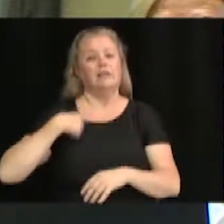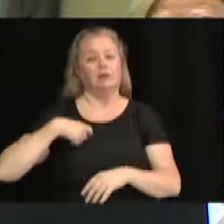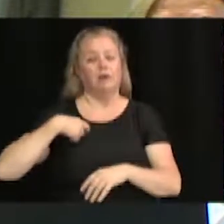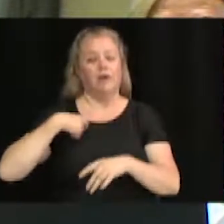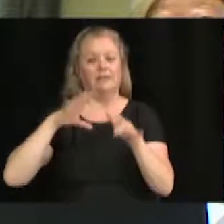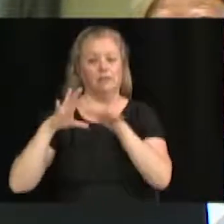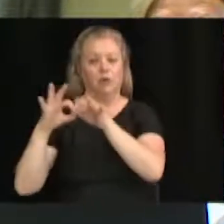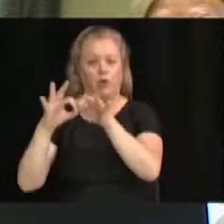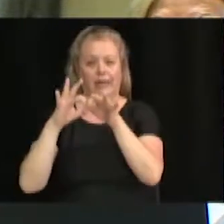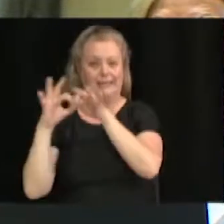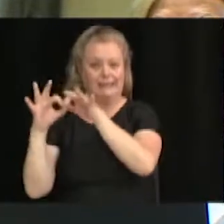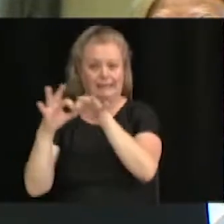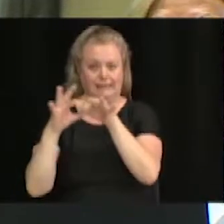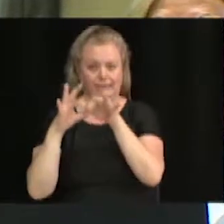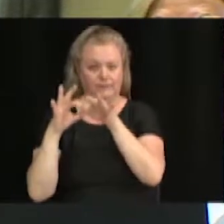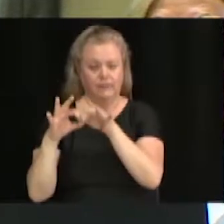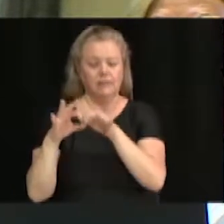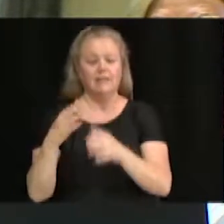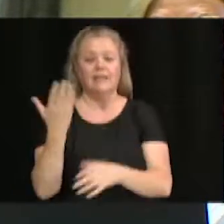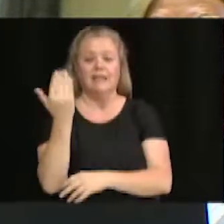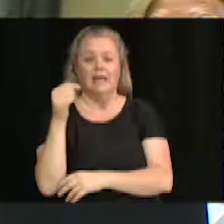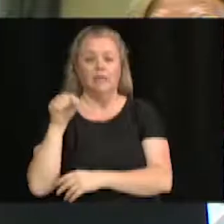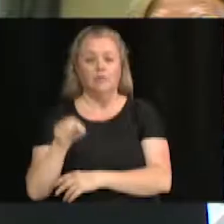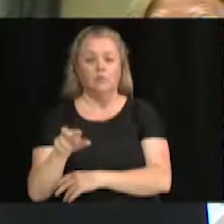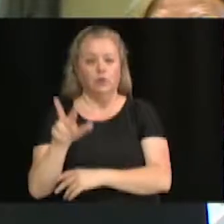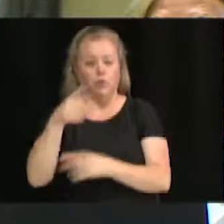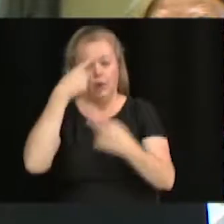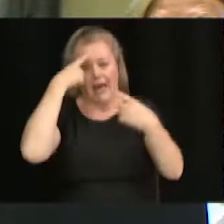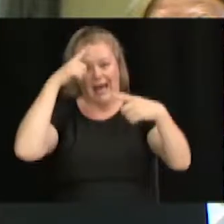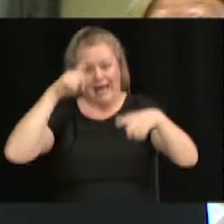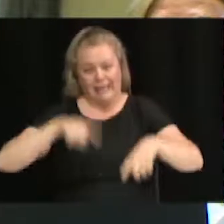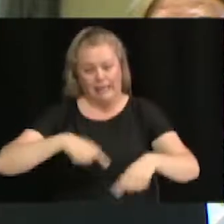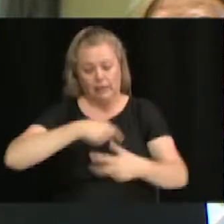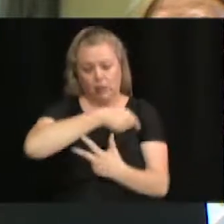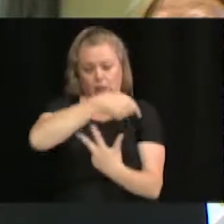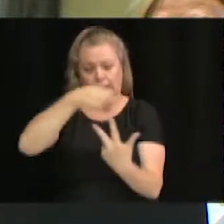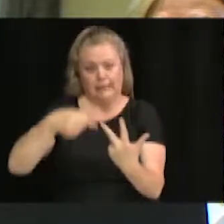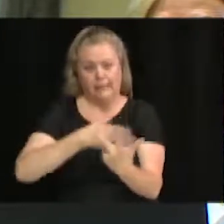Et à 15.3, entente tripartite.